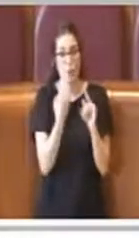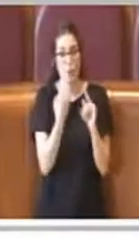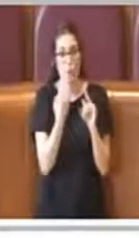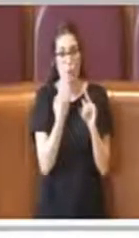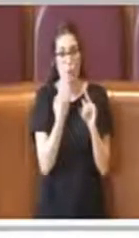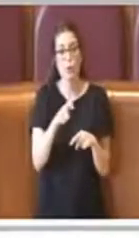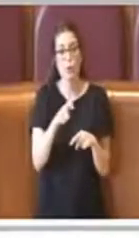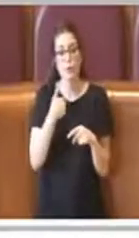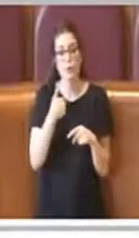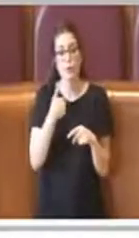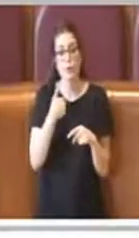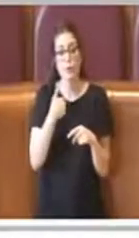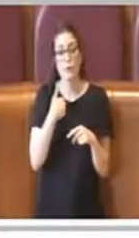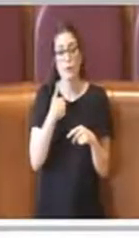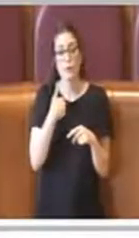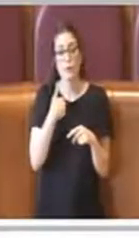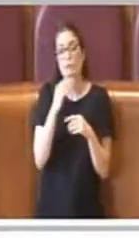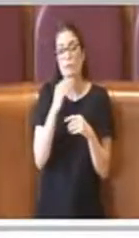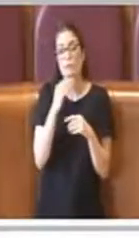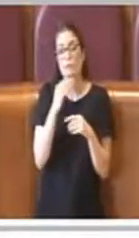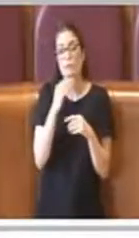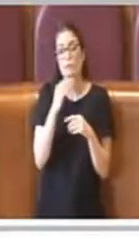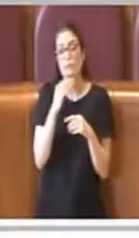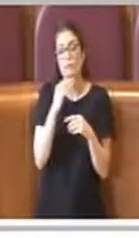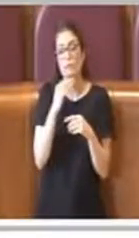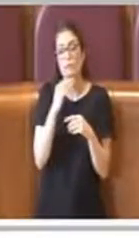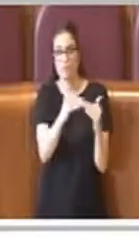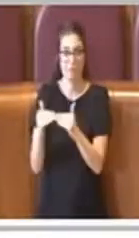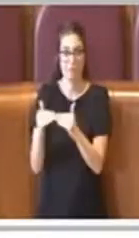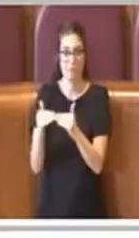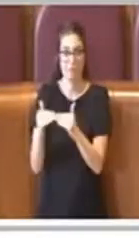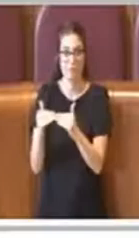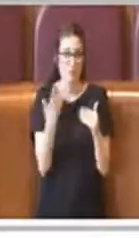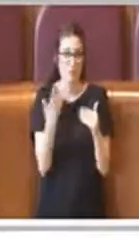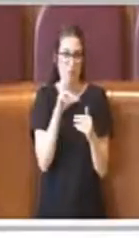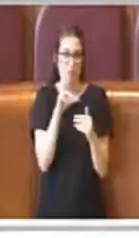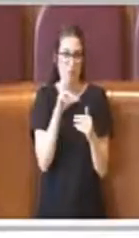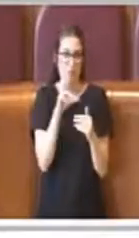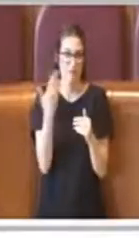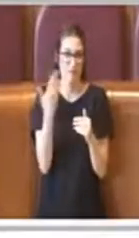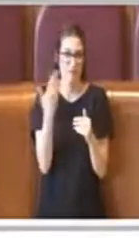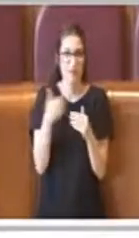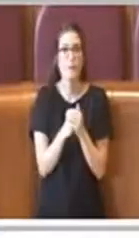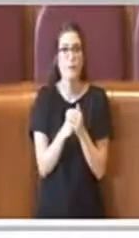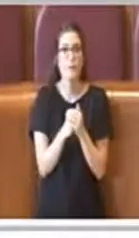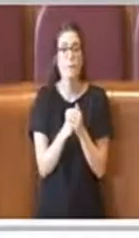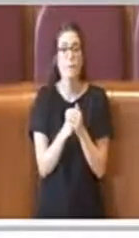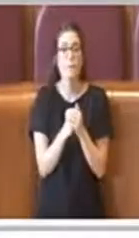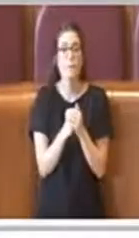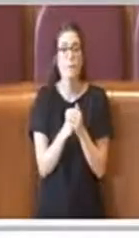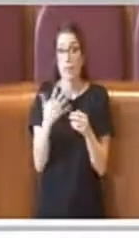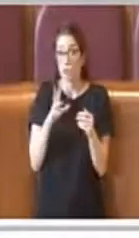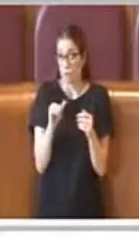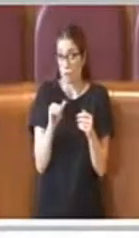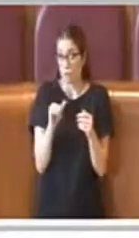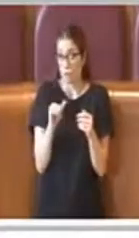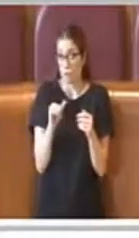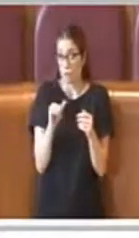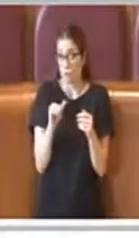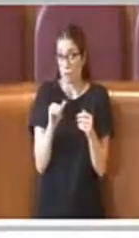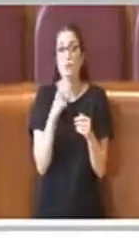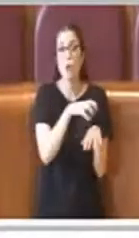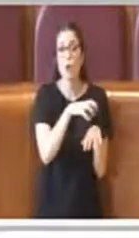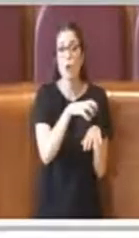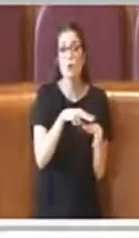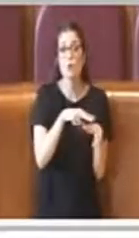proprio per dare quel senso di omogeneità di cui parlavamo e tra l'altro ho già anticipato